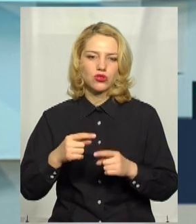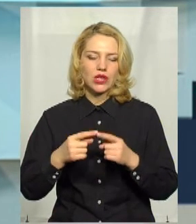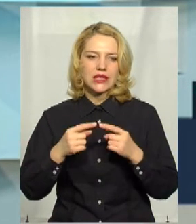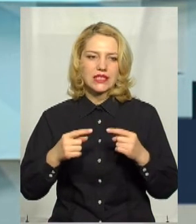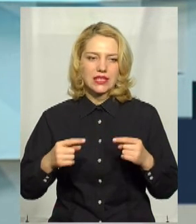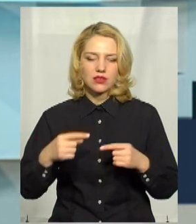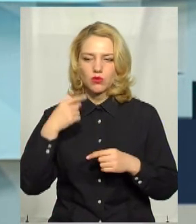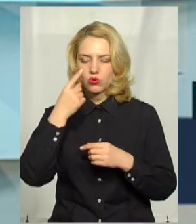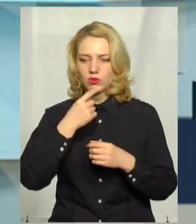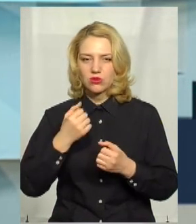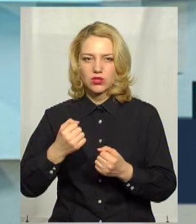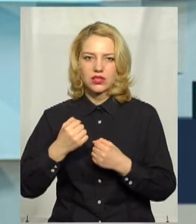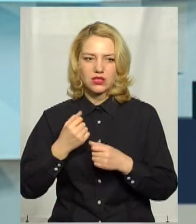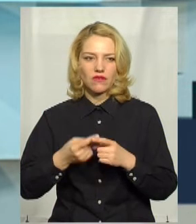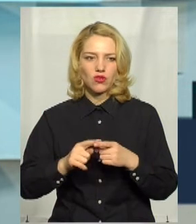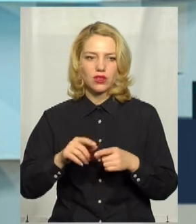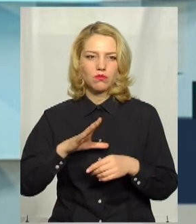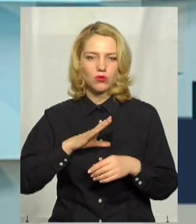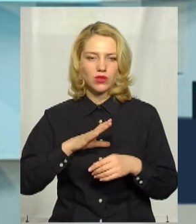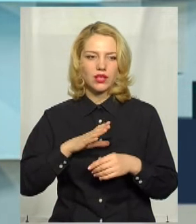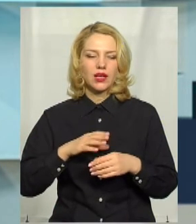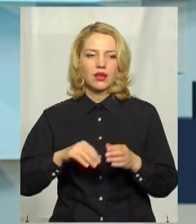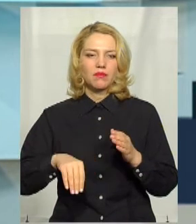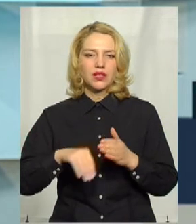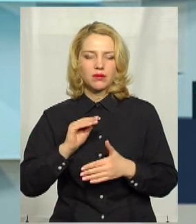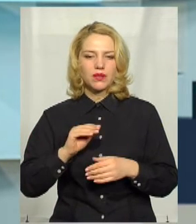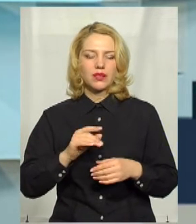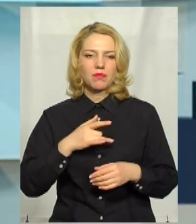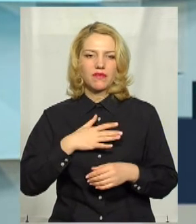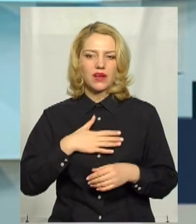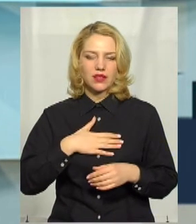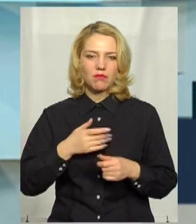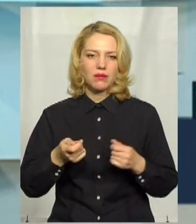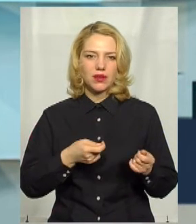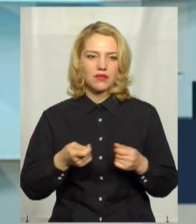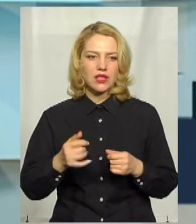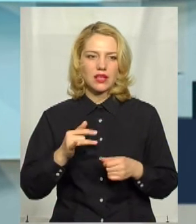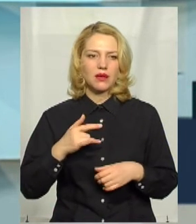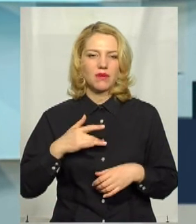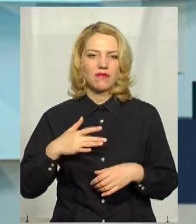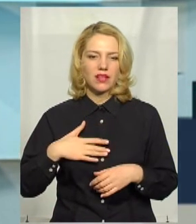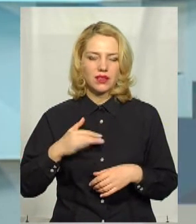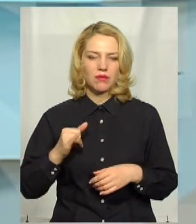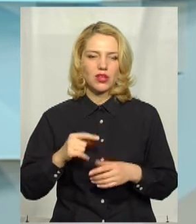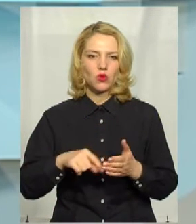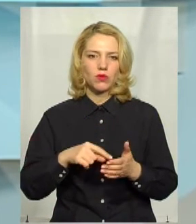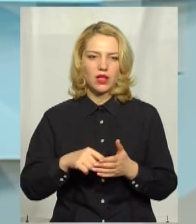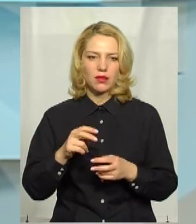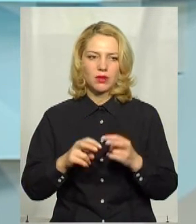особистого захисту, вони були придбані приватними перевізниками, як приватним, так і комунальним підприємством.